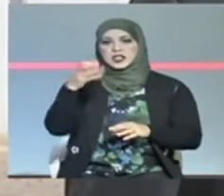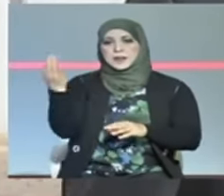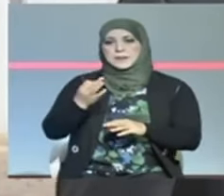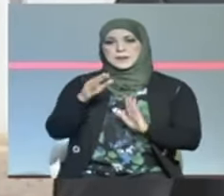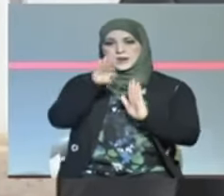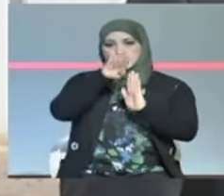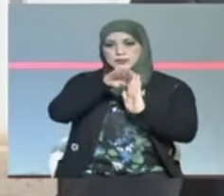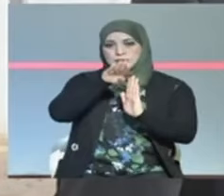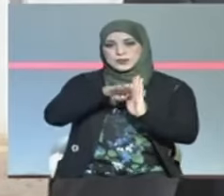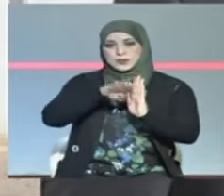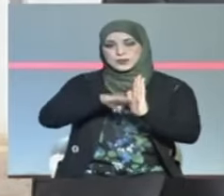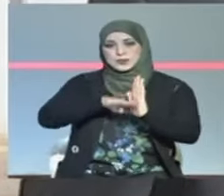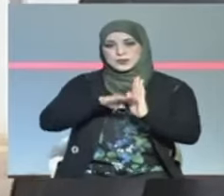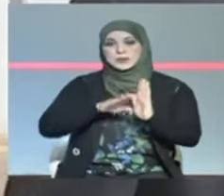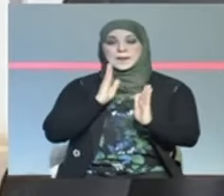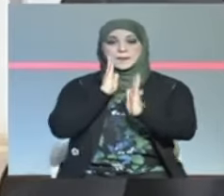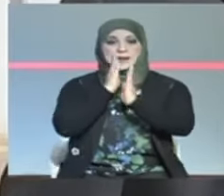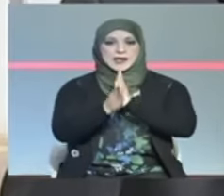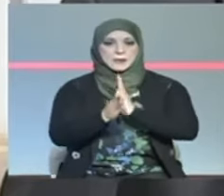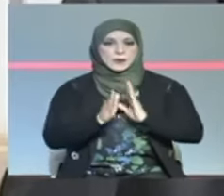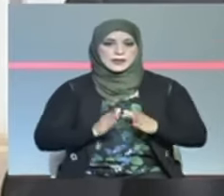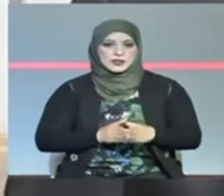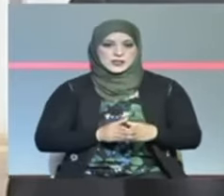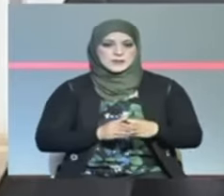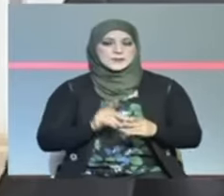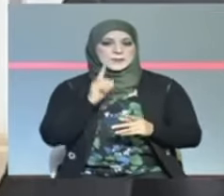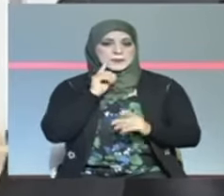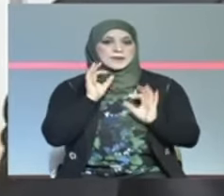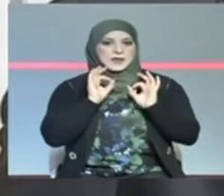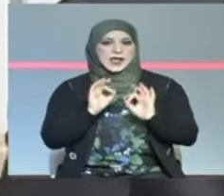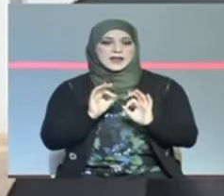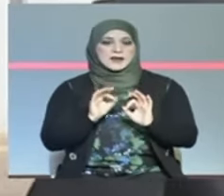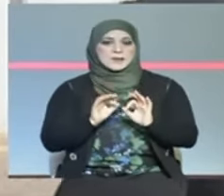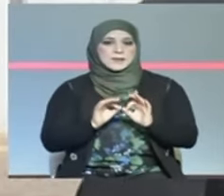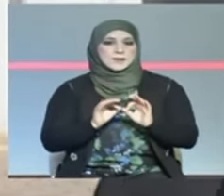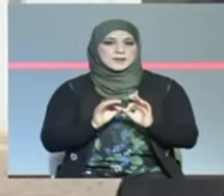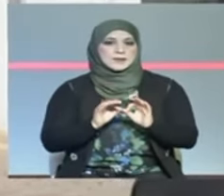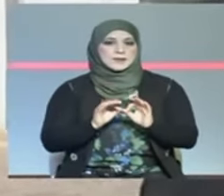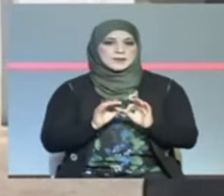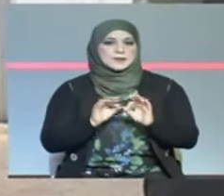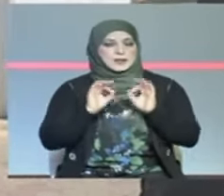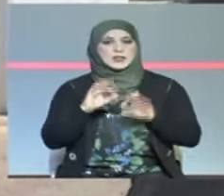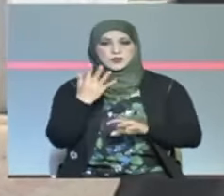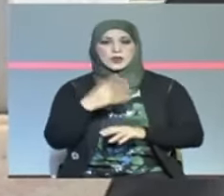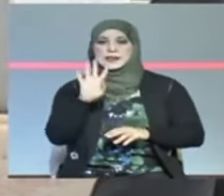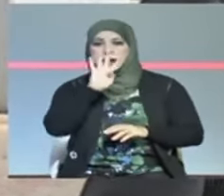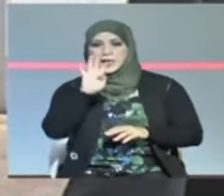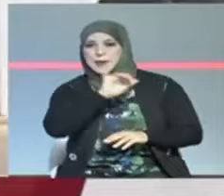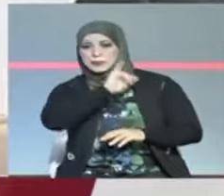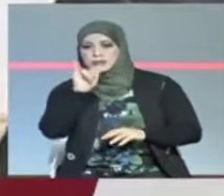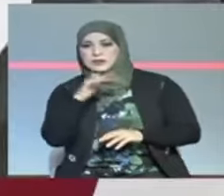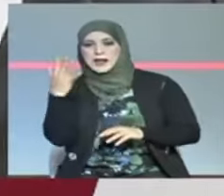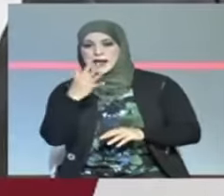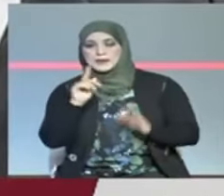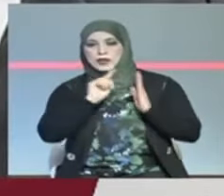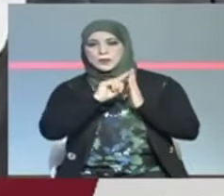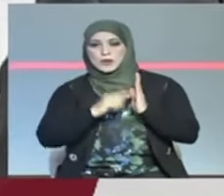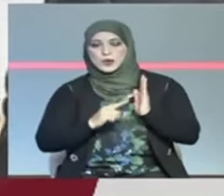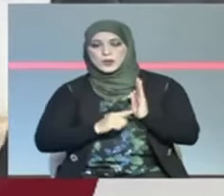بشتغل بطريقة مباشرة يعني هذين يكون حتى أربع إلى خمسة نقاط نمو